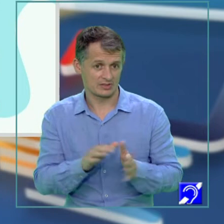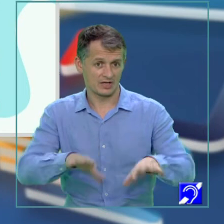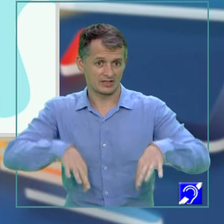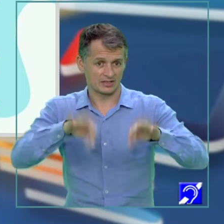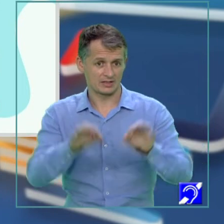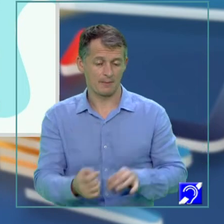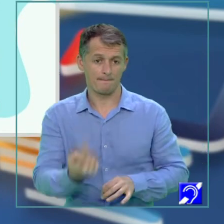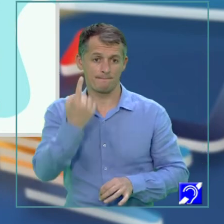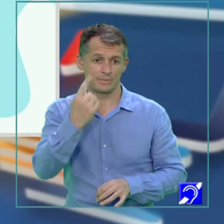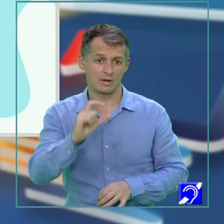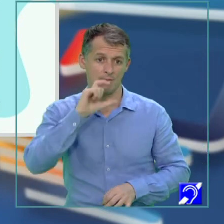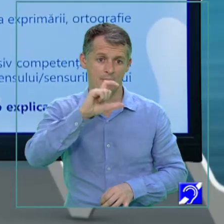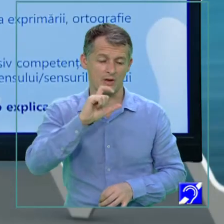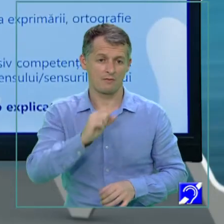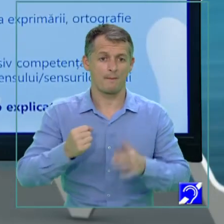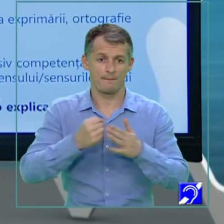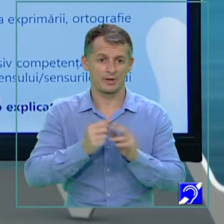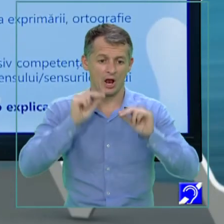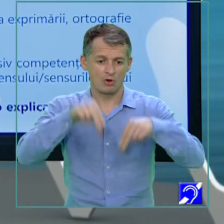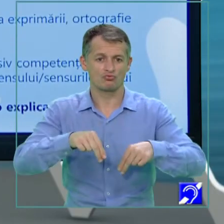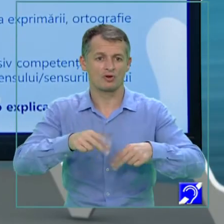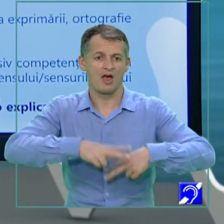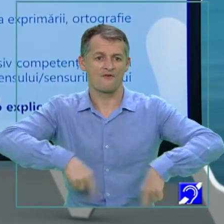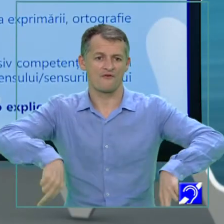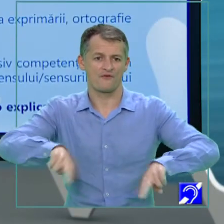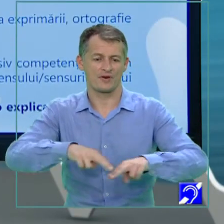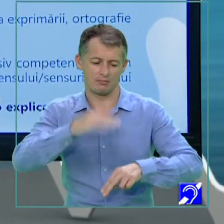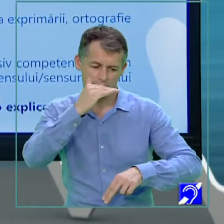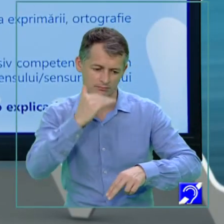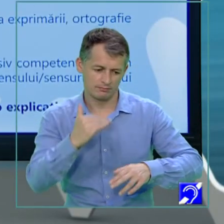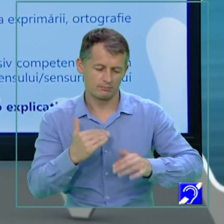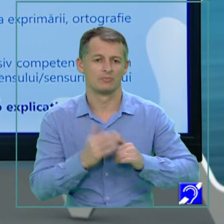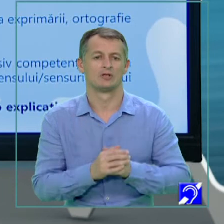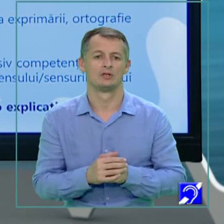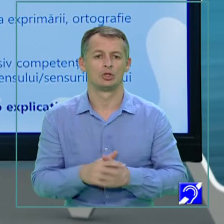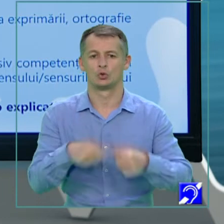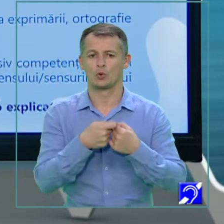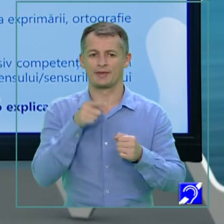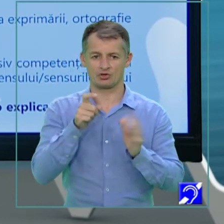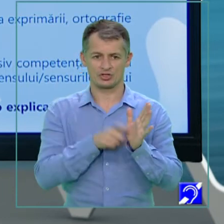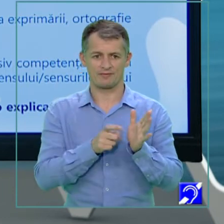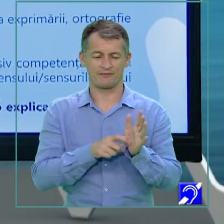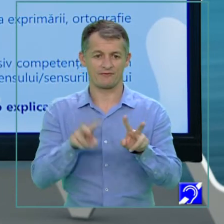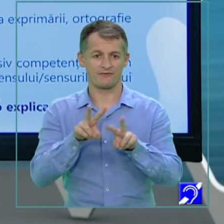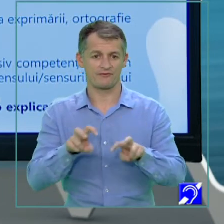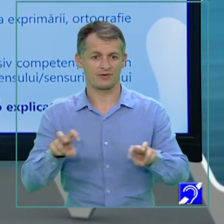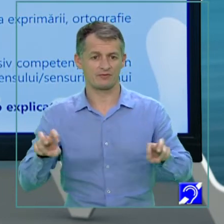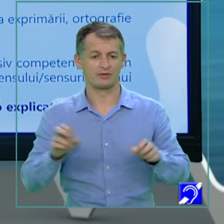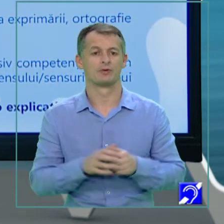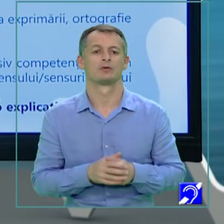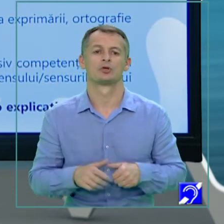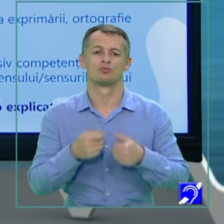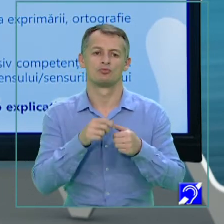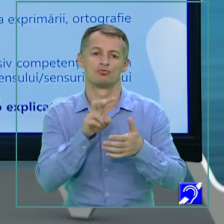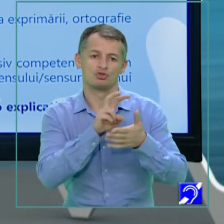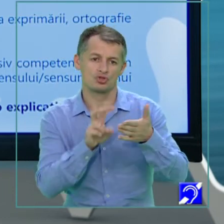în primul paragraf spre final. Este evident că toate aceste cerințe vor verifica citirea integrală a